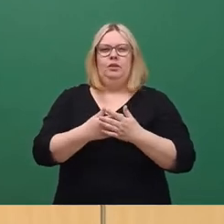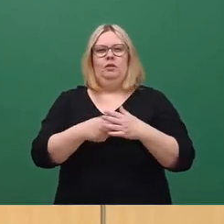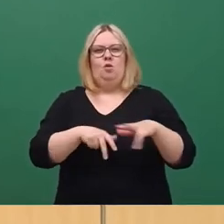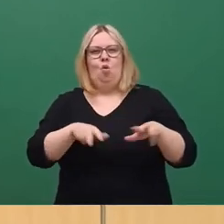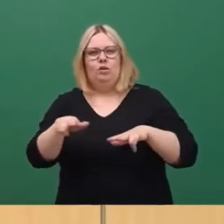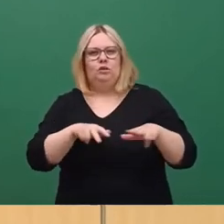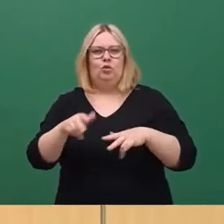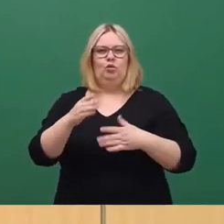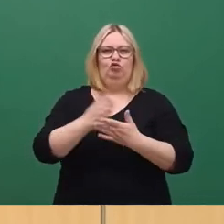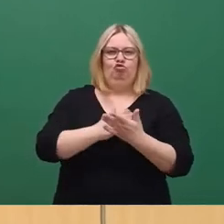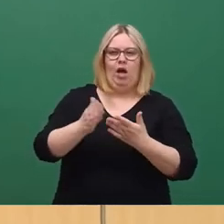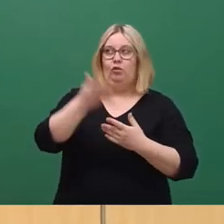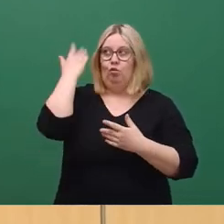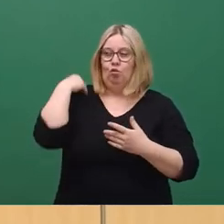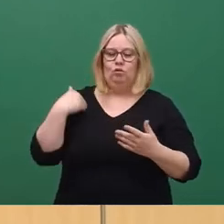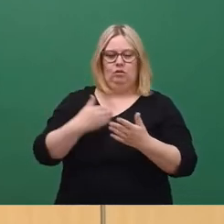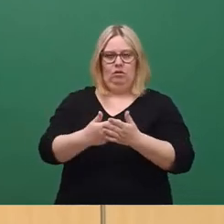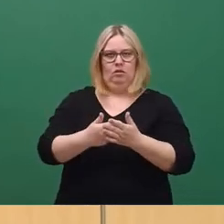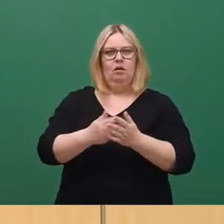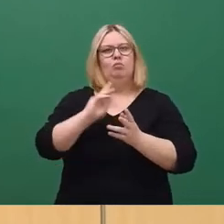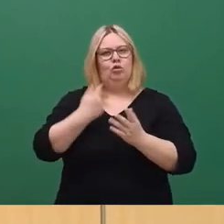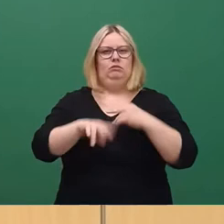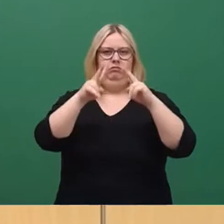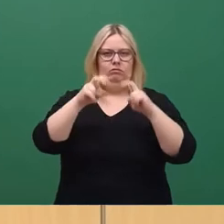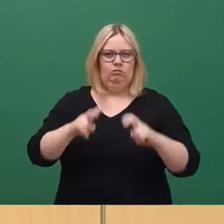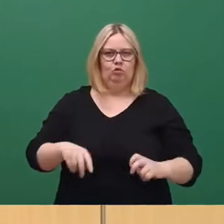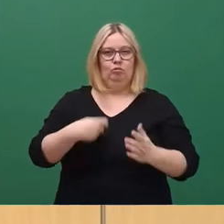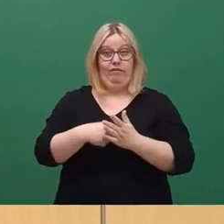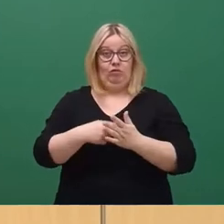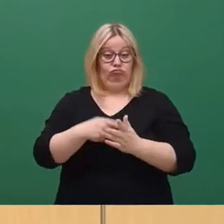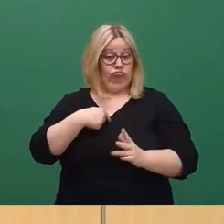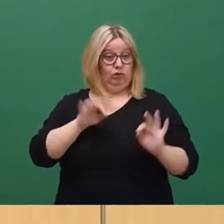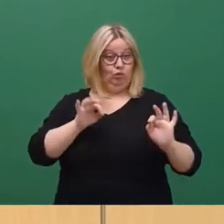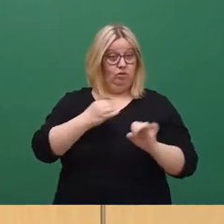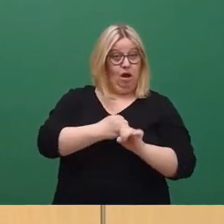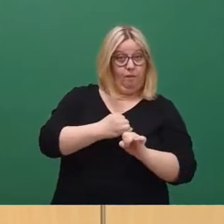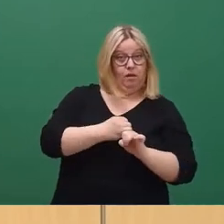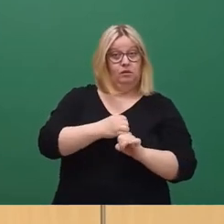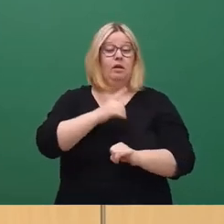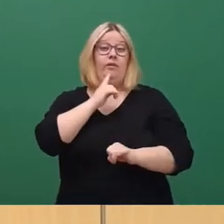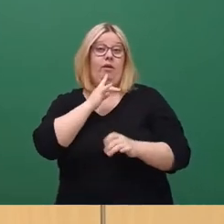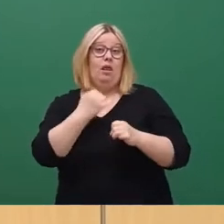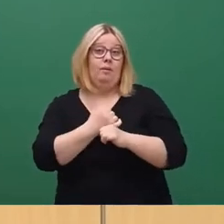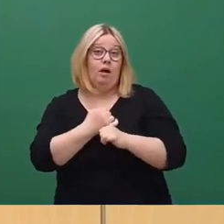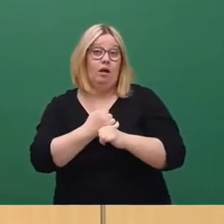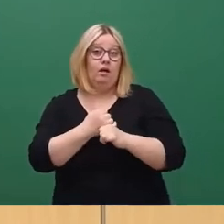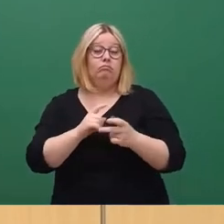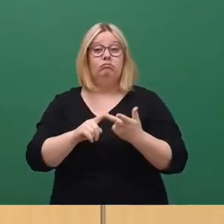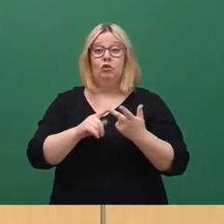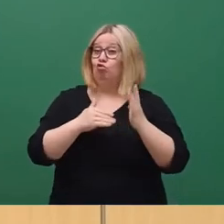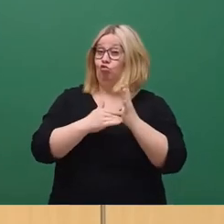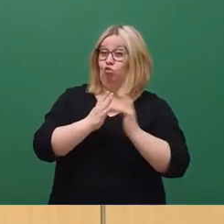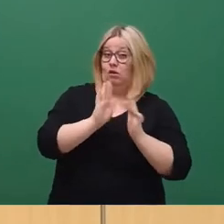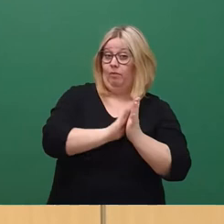untersuchen und bewerten lassen. Waren wir effizient? Wurden Fehler gemacht? Wo haben die Strukturen funktioniert?